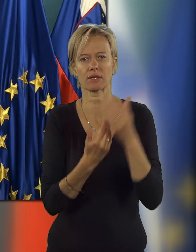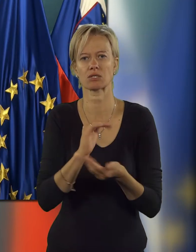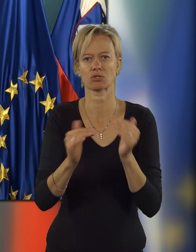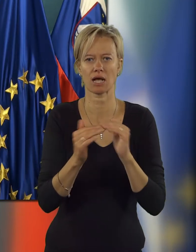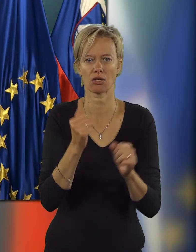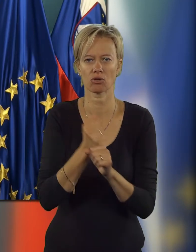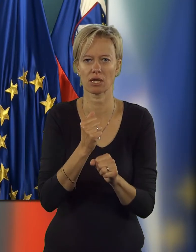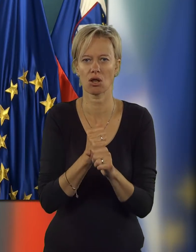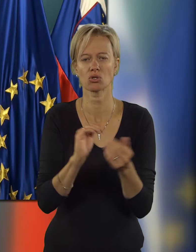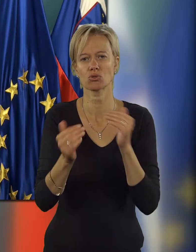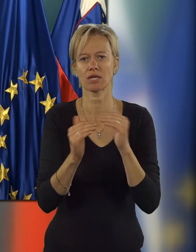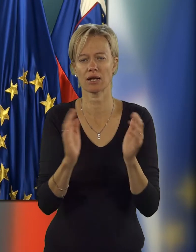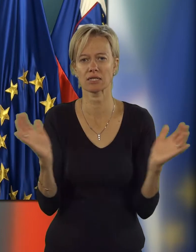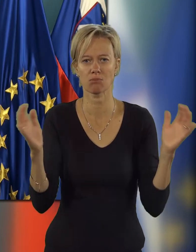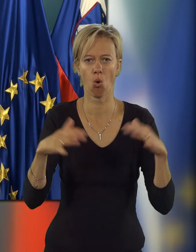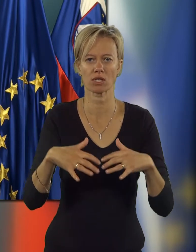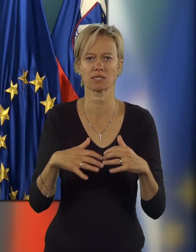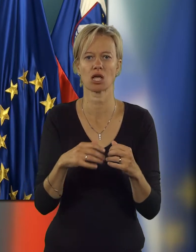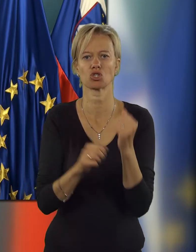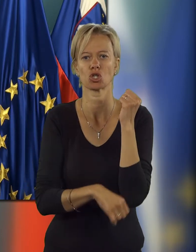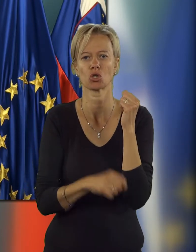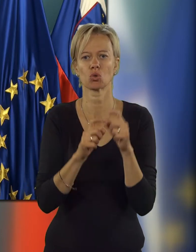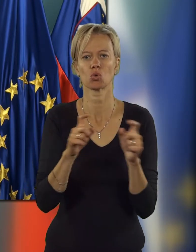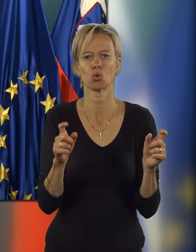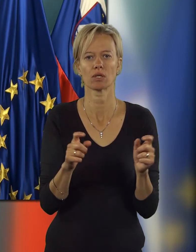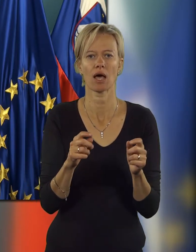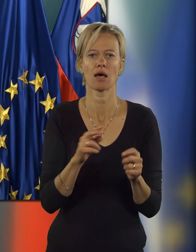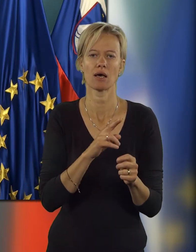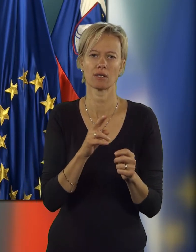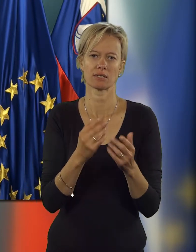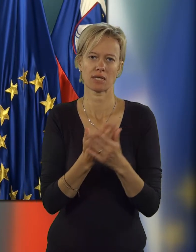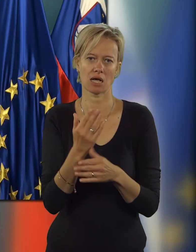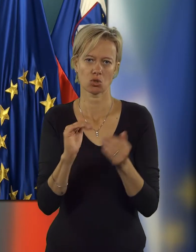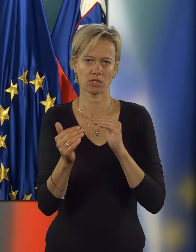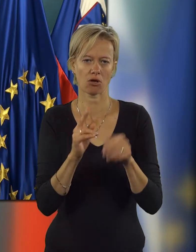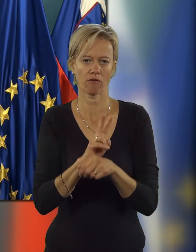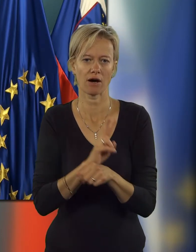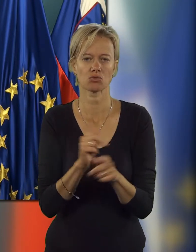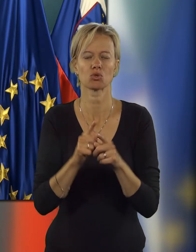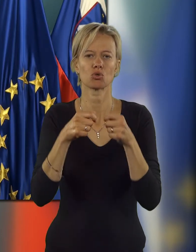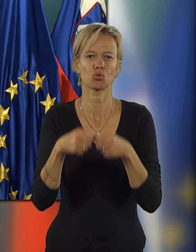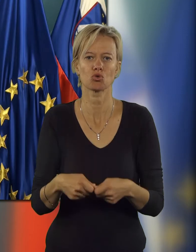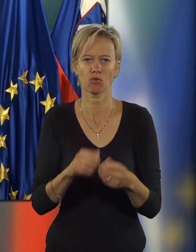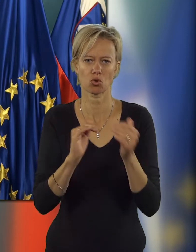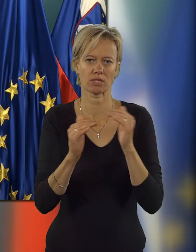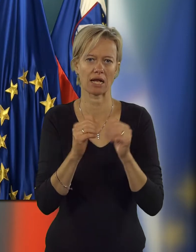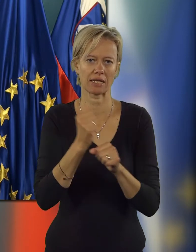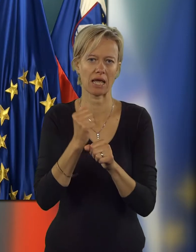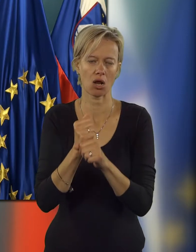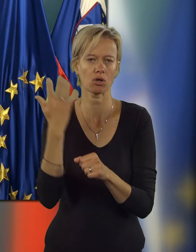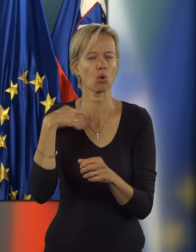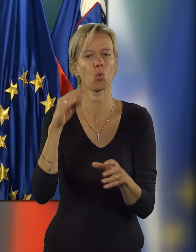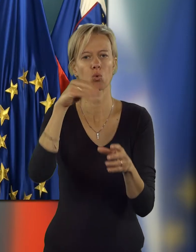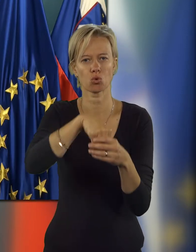delo, socialna zbornica, Inštitut republike za socialno varstvo in tudi društvo socialnih delovk in